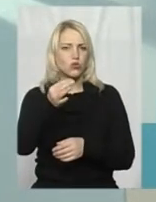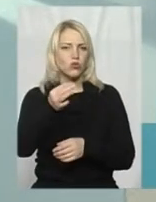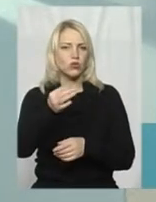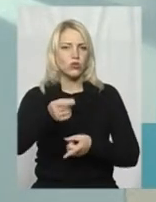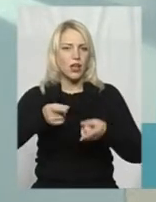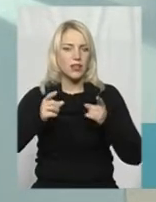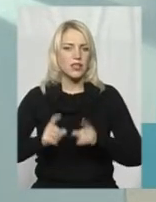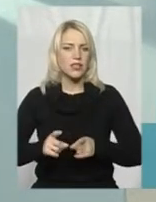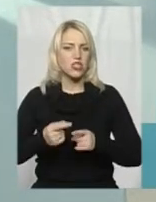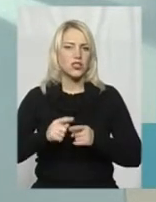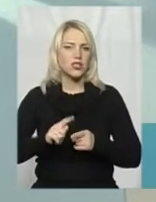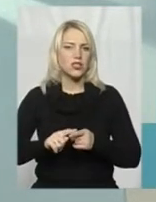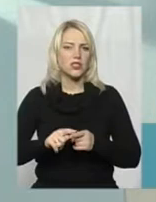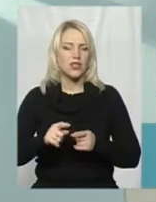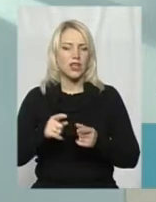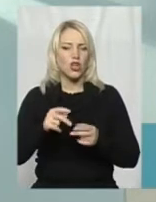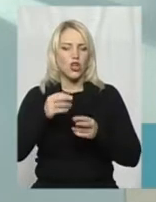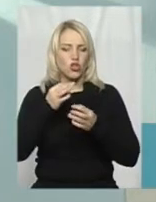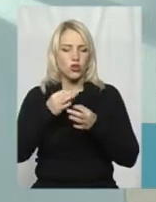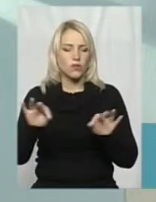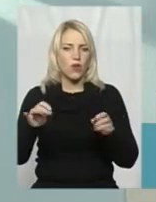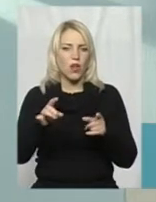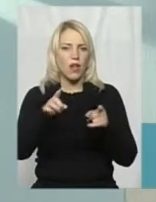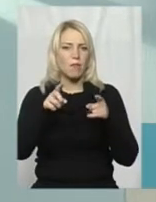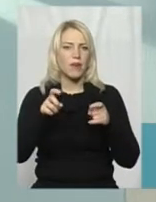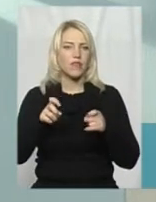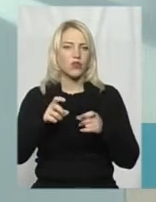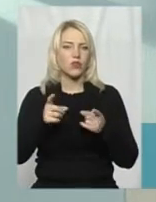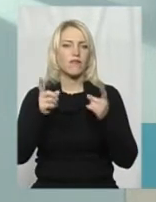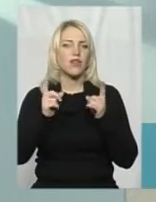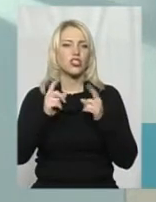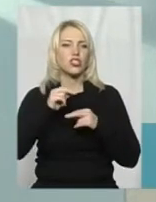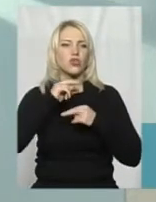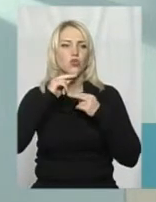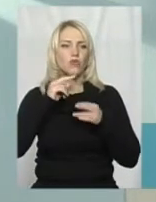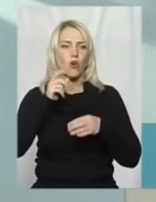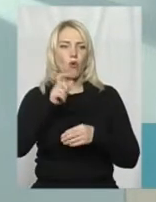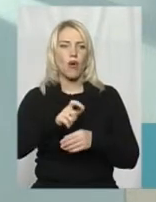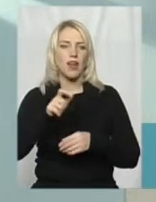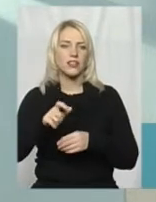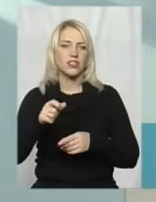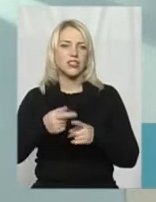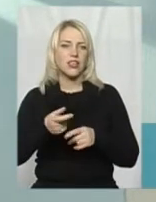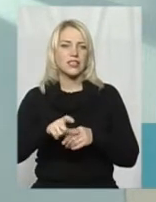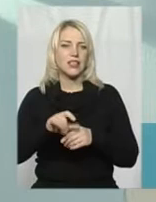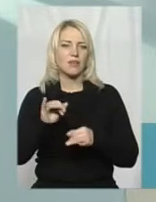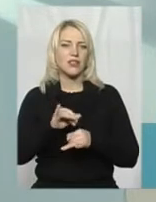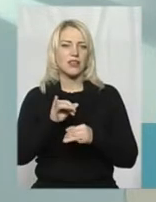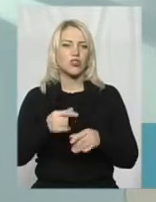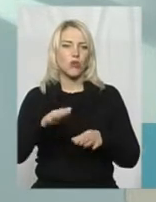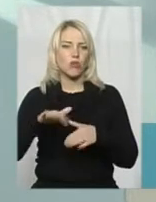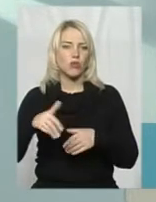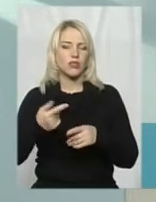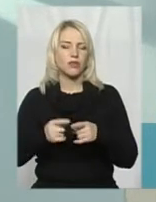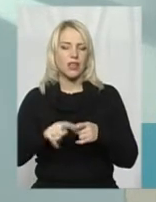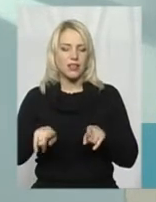І це дозволяє привернути величезну увагу глядачів. І саме цікаве, що потім такі фільми з